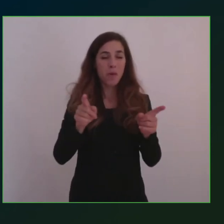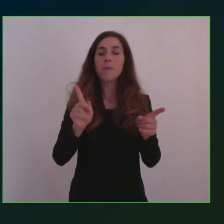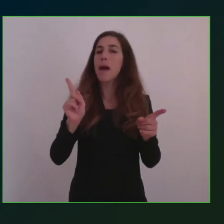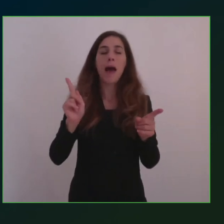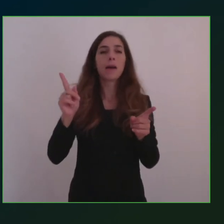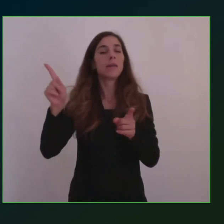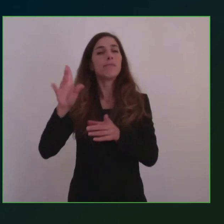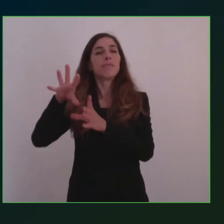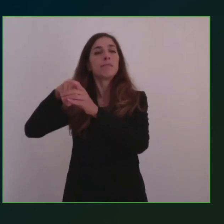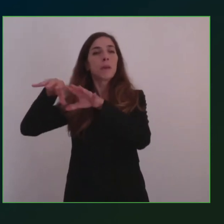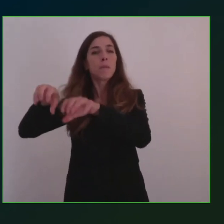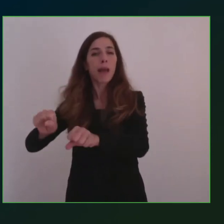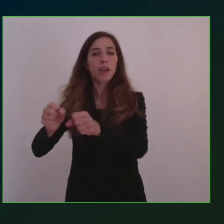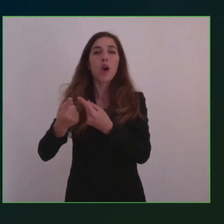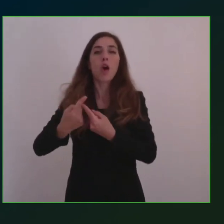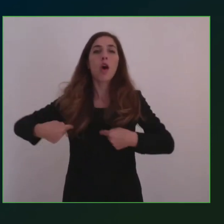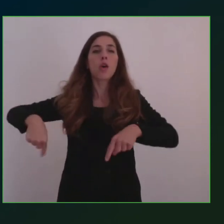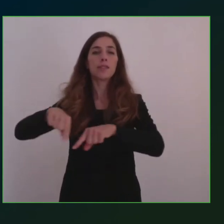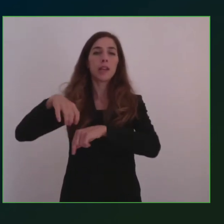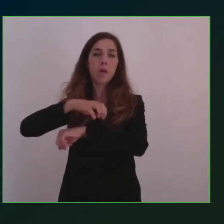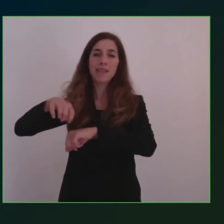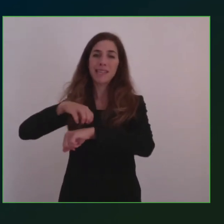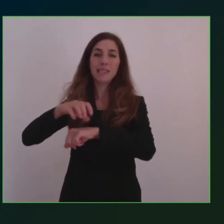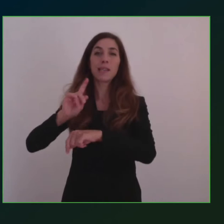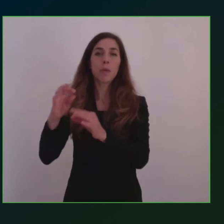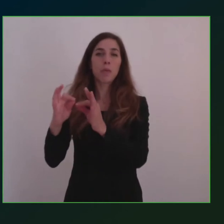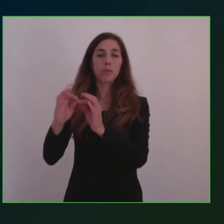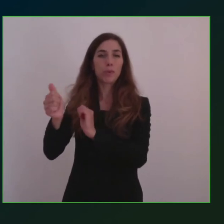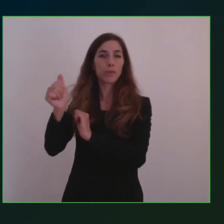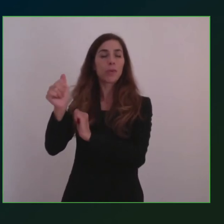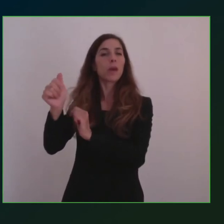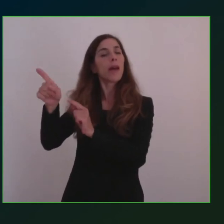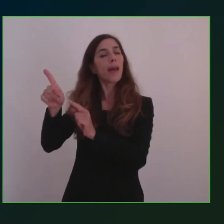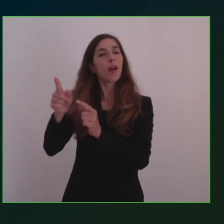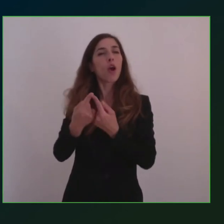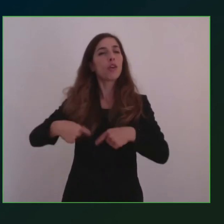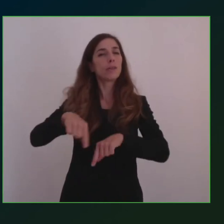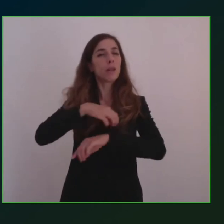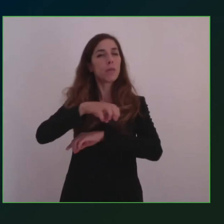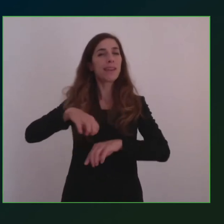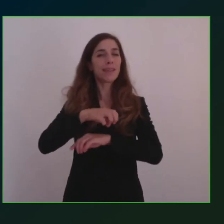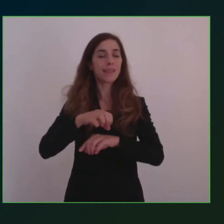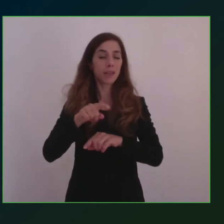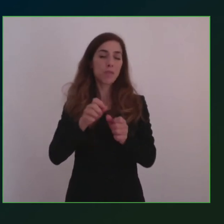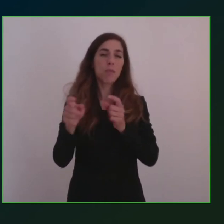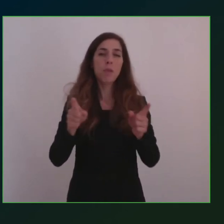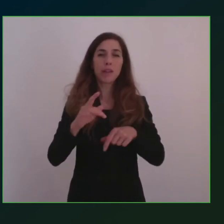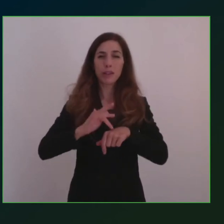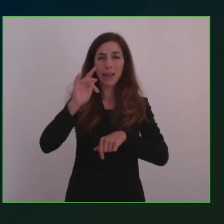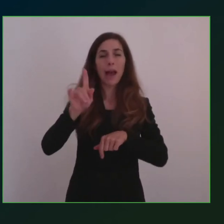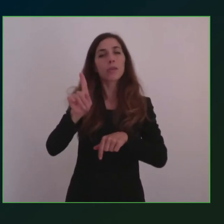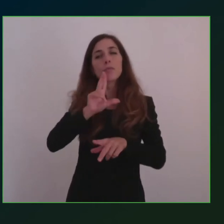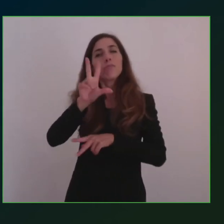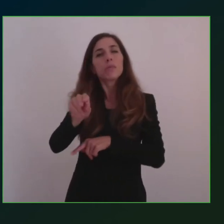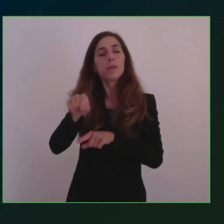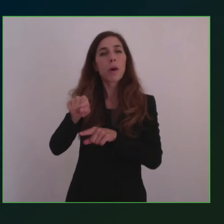delicati in questo momento, il Consiglio dei Ministri sta definendo quelli che saranno i provvedimenti